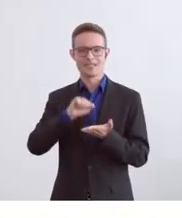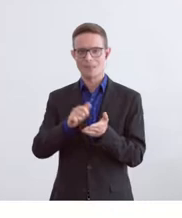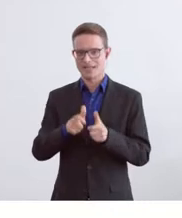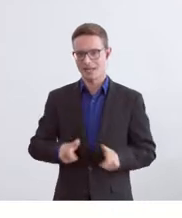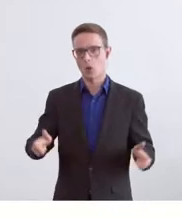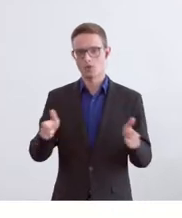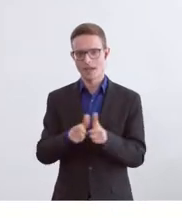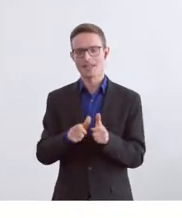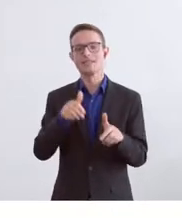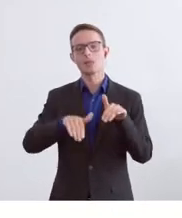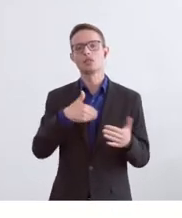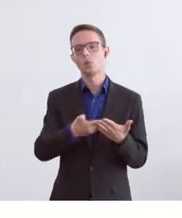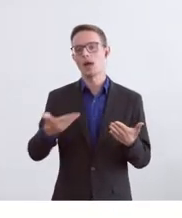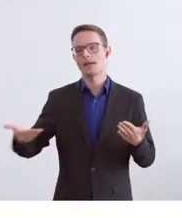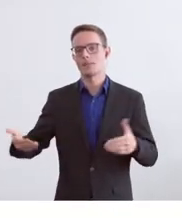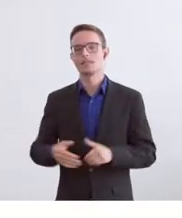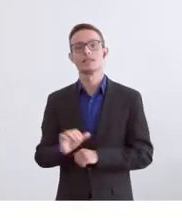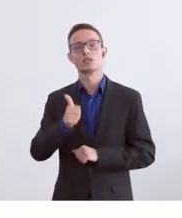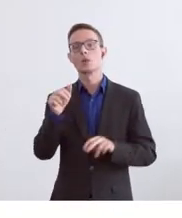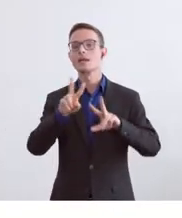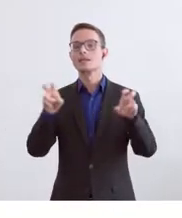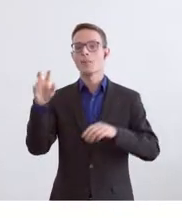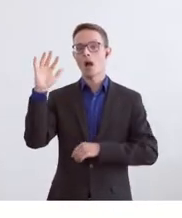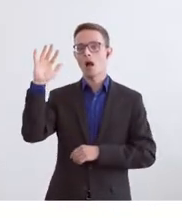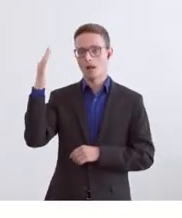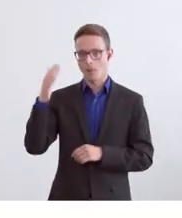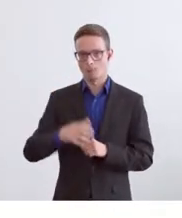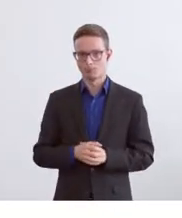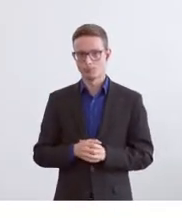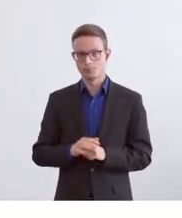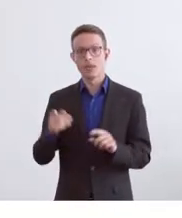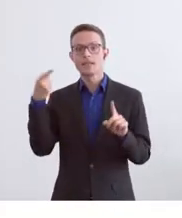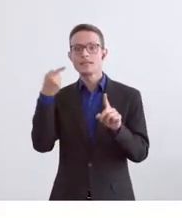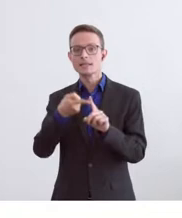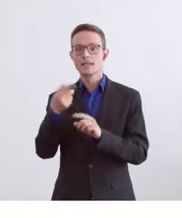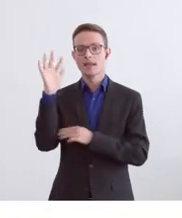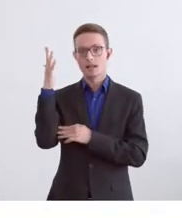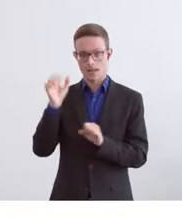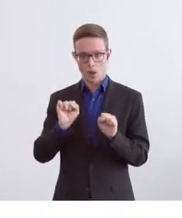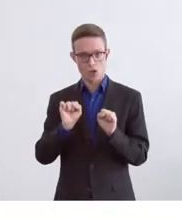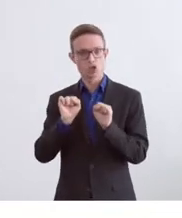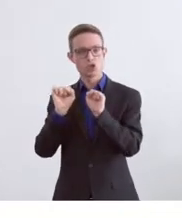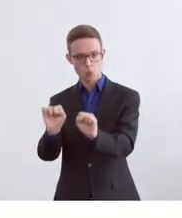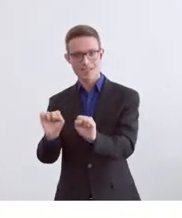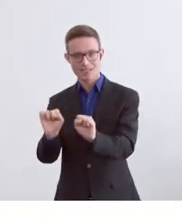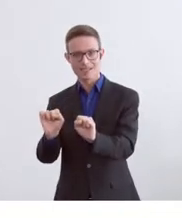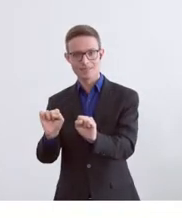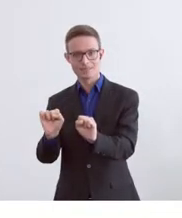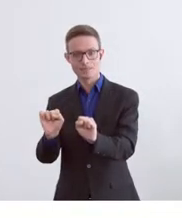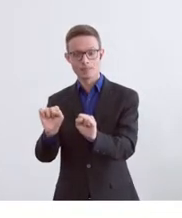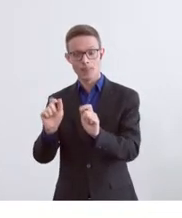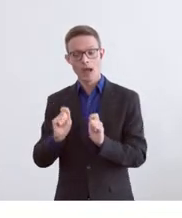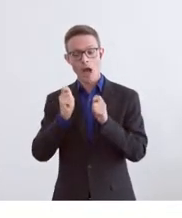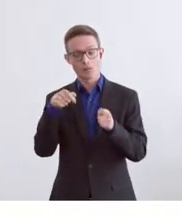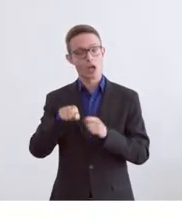Abstimmungsergebnissen. Ich fange an mit dem Klima. Es ist darum gegangen, den Klimaschutz als einen Auftrag für Kantone und